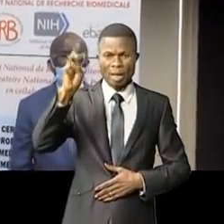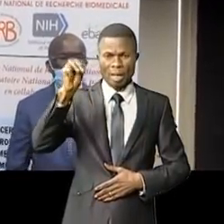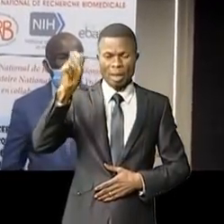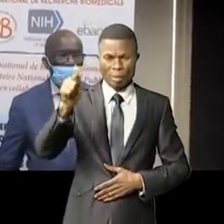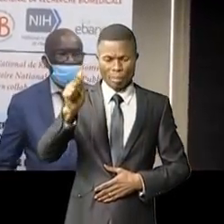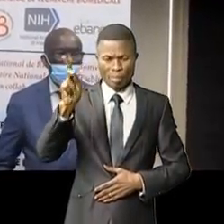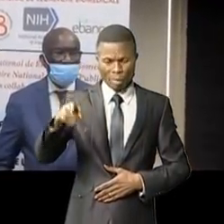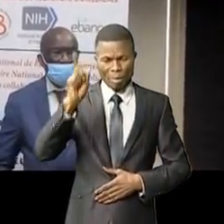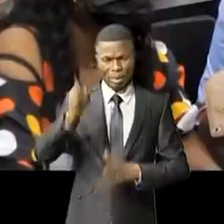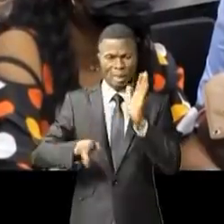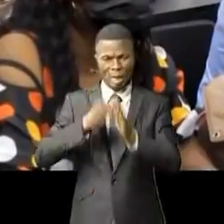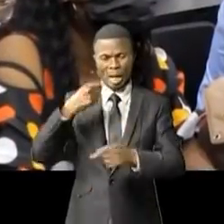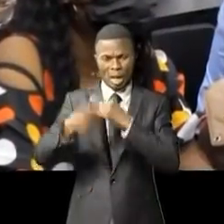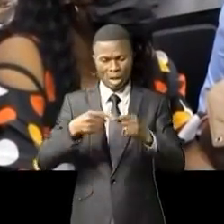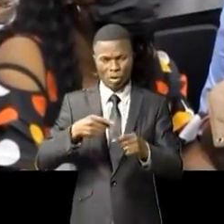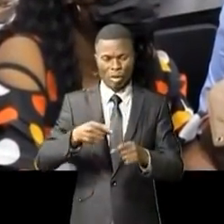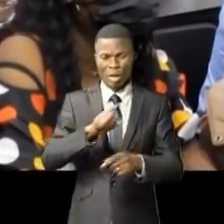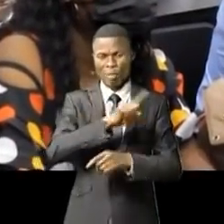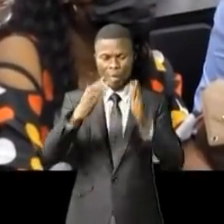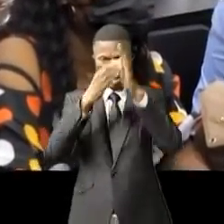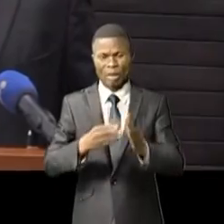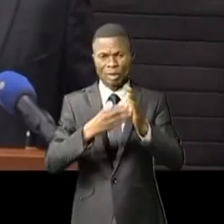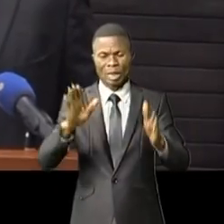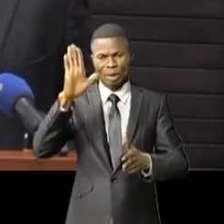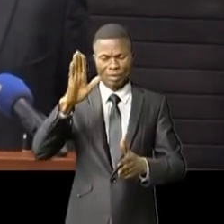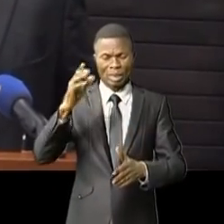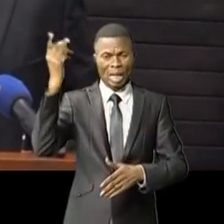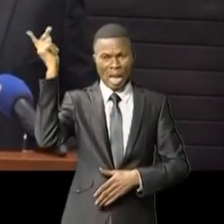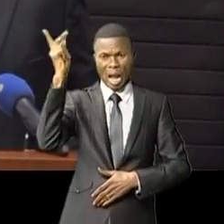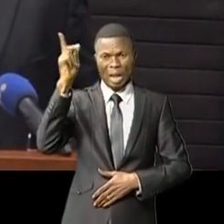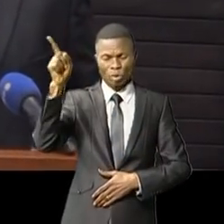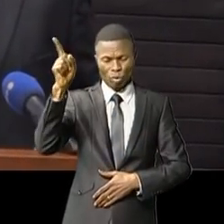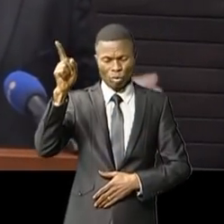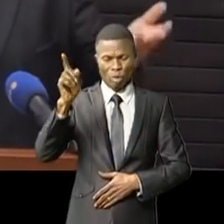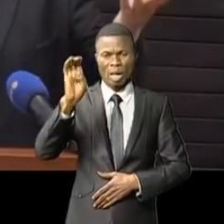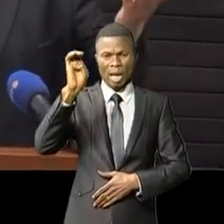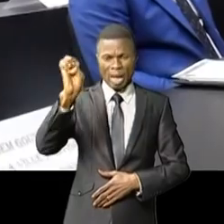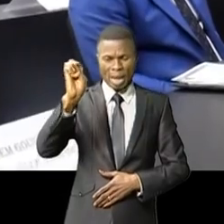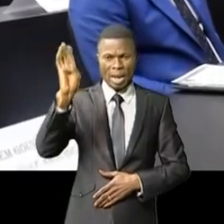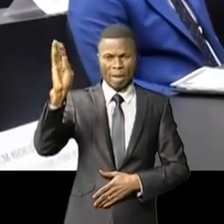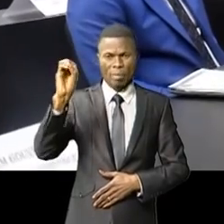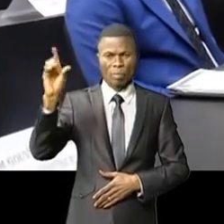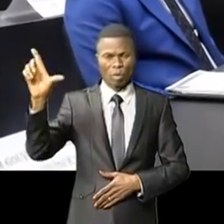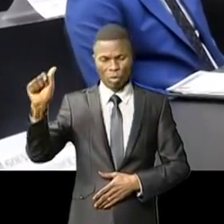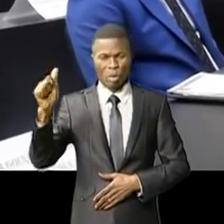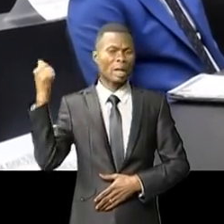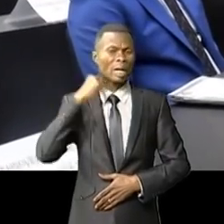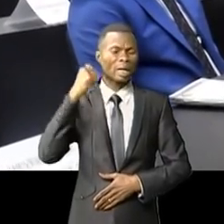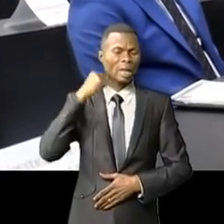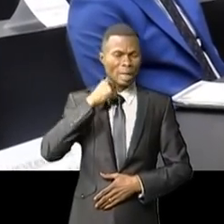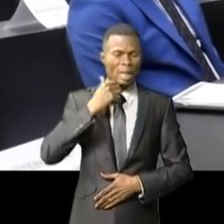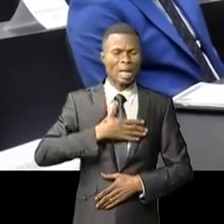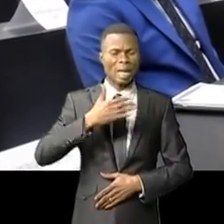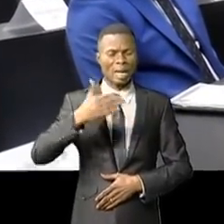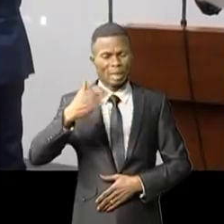1995 à Kikwit, époque où Ebola suscitait peu d'intérêt de chercheurs. Le médecin a tenté